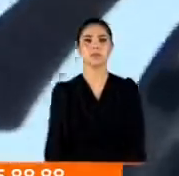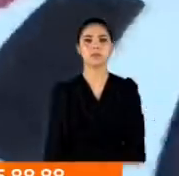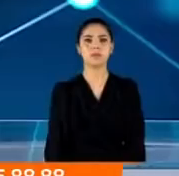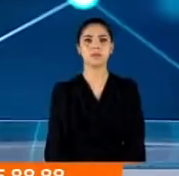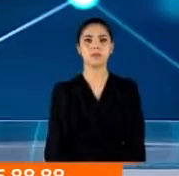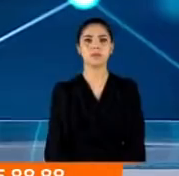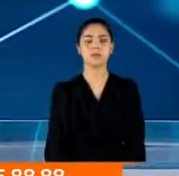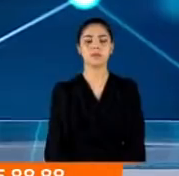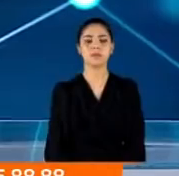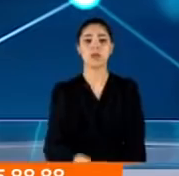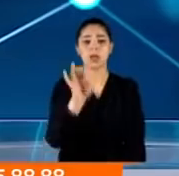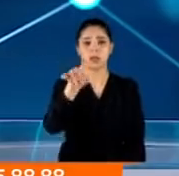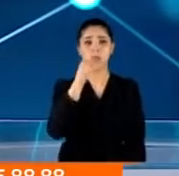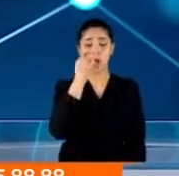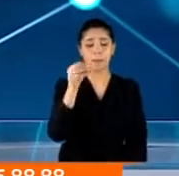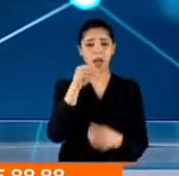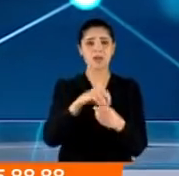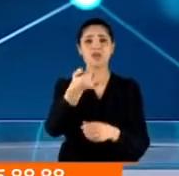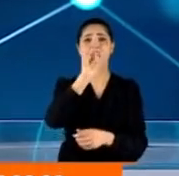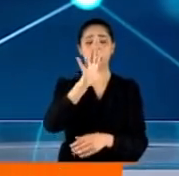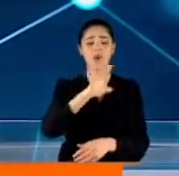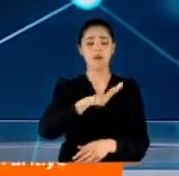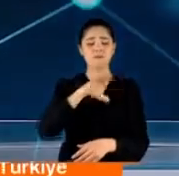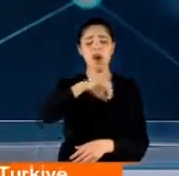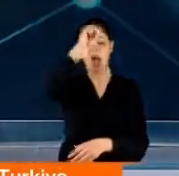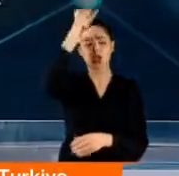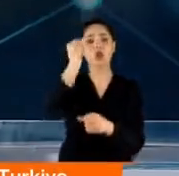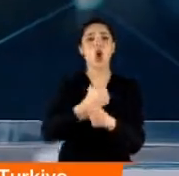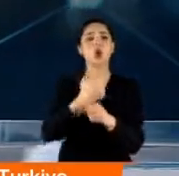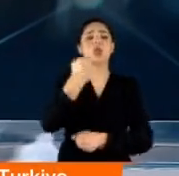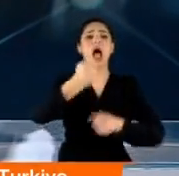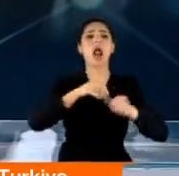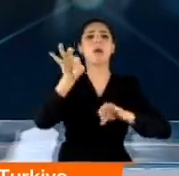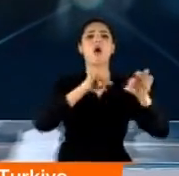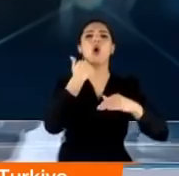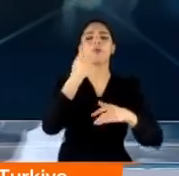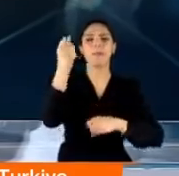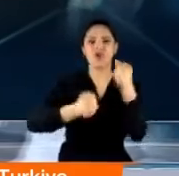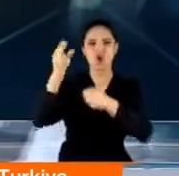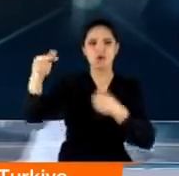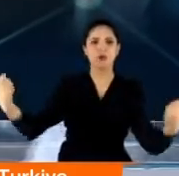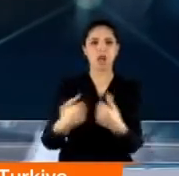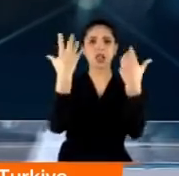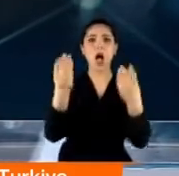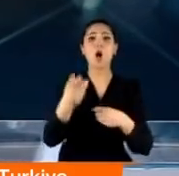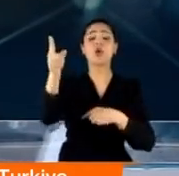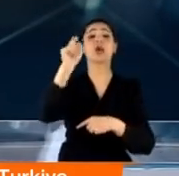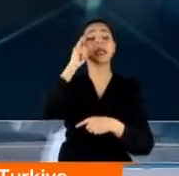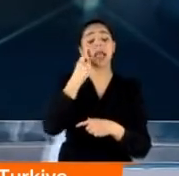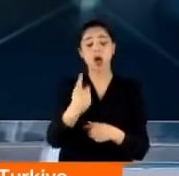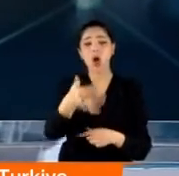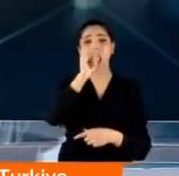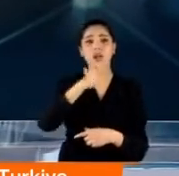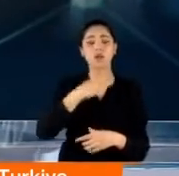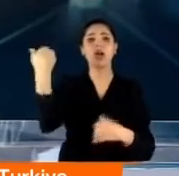Şimdi bu haberde de alkol başrolde. Zonguldak'ta direksiyon hakimiyetini kaybeden bir sürücü kaza yaptı. İddiaya göre alkollüydü.